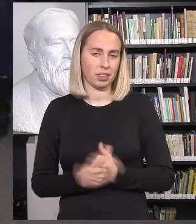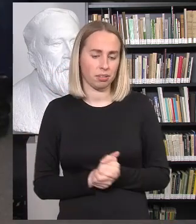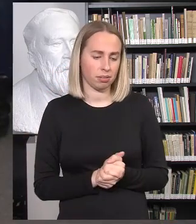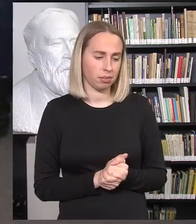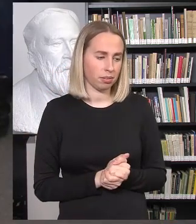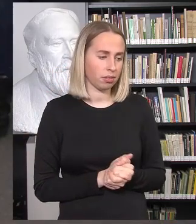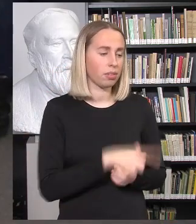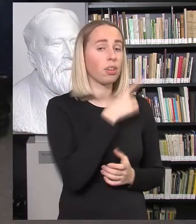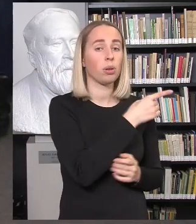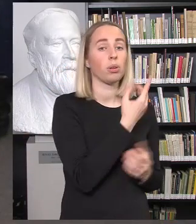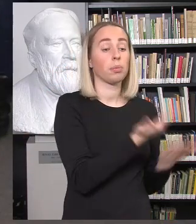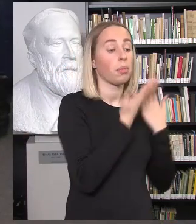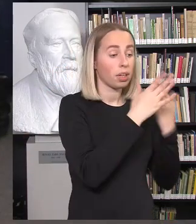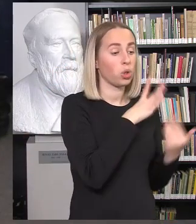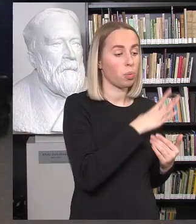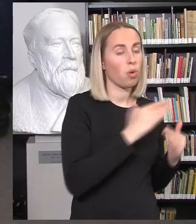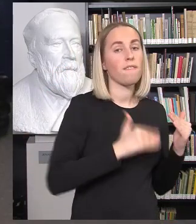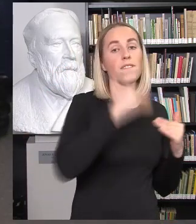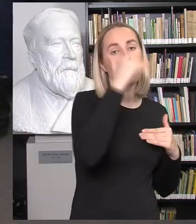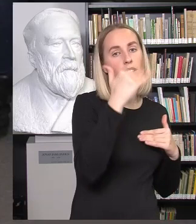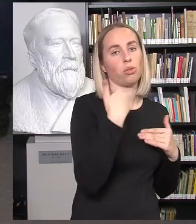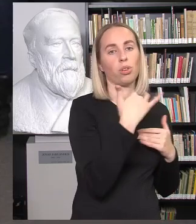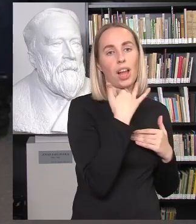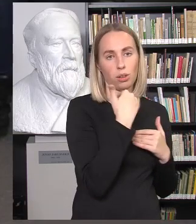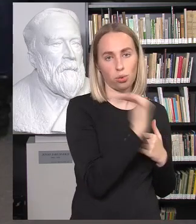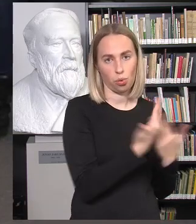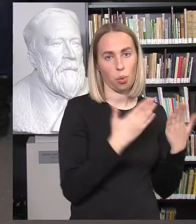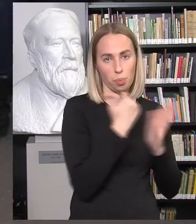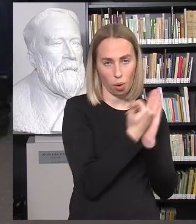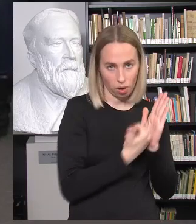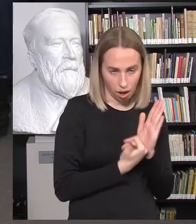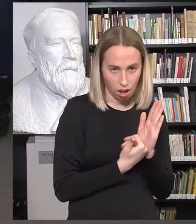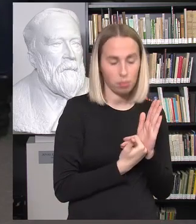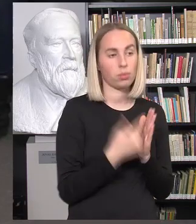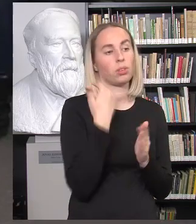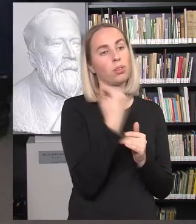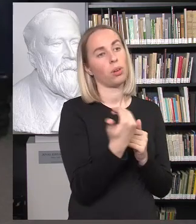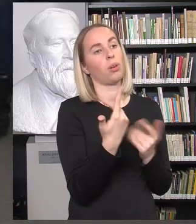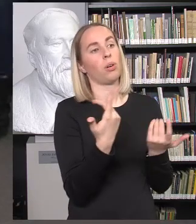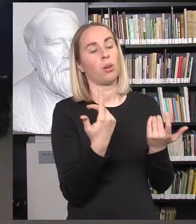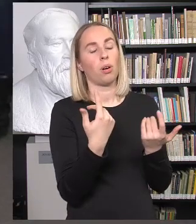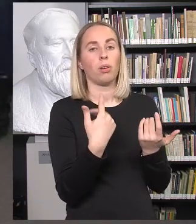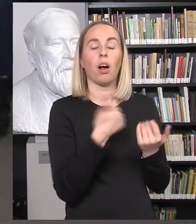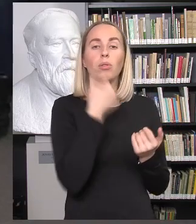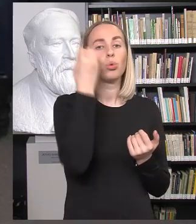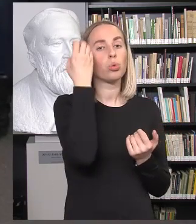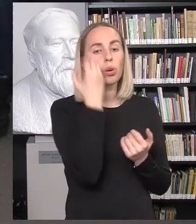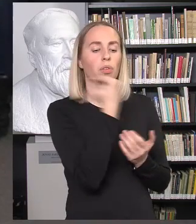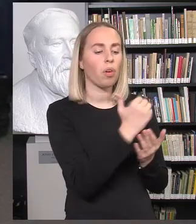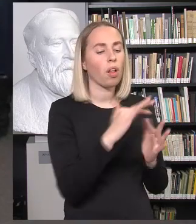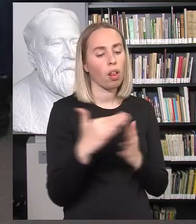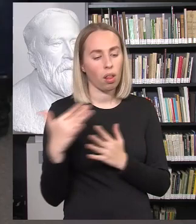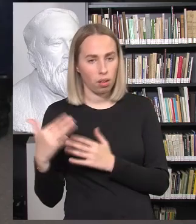išviresnių klasių programos. Ne iš jo, nei iš to, kad yra pažinimas stereotipų. tas pirmas punktas, jisai neatsiranda.